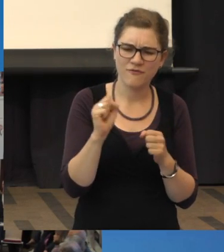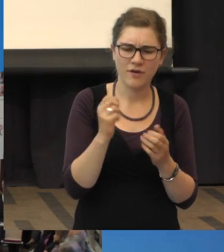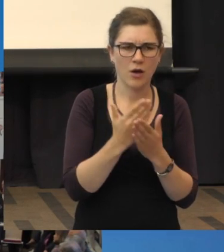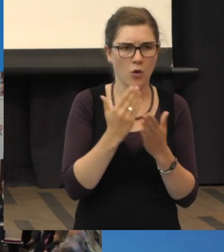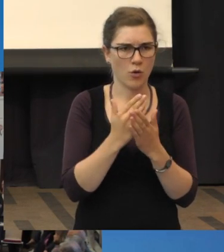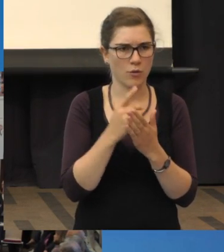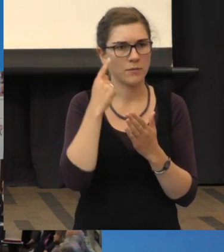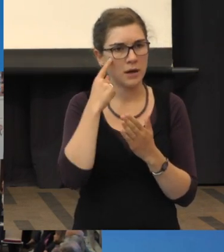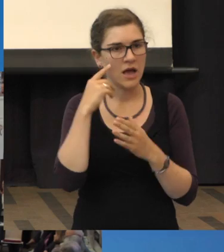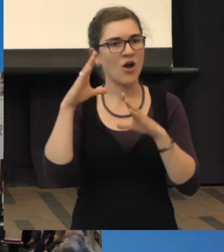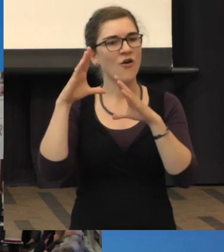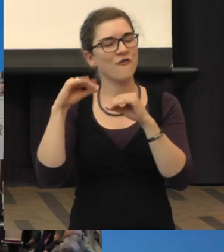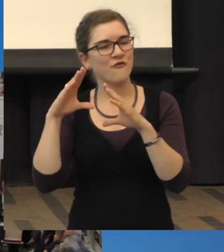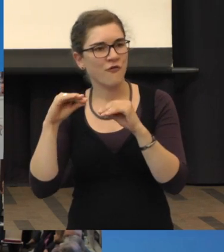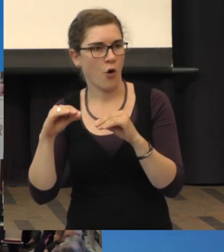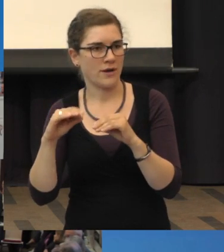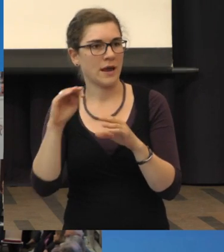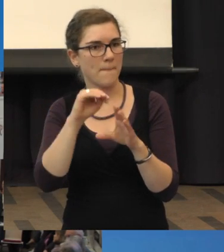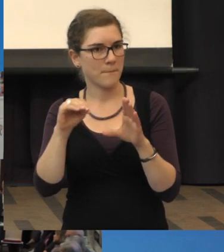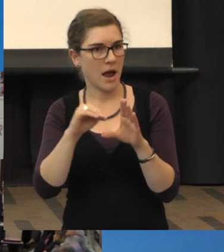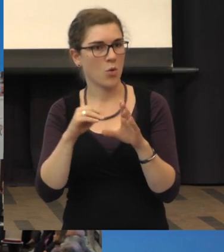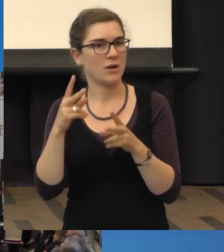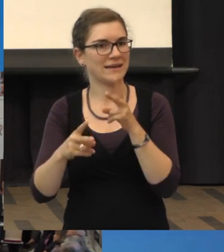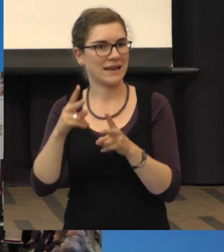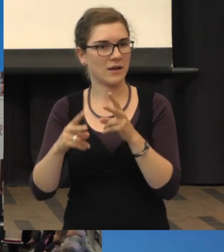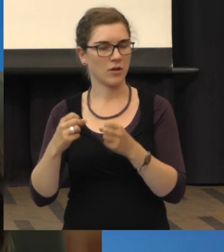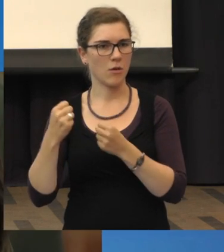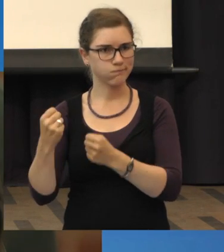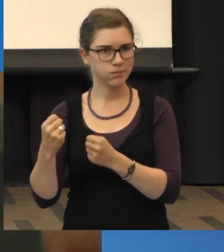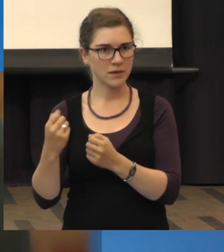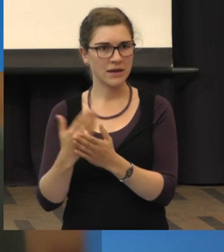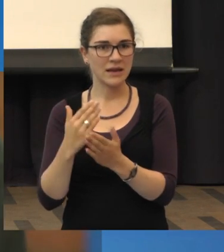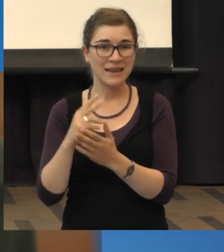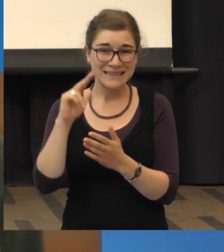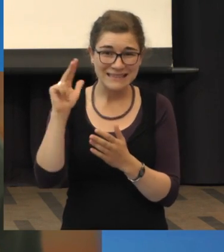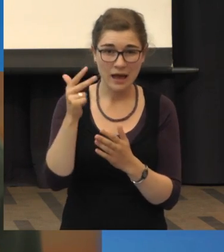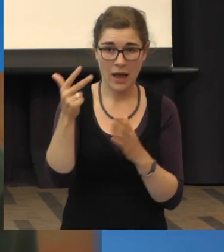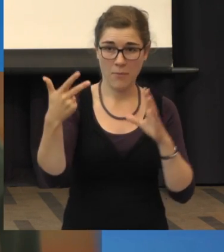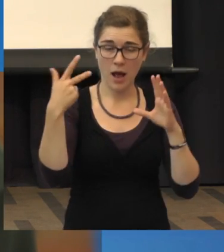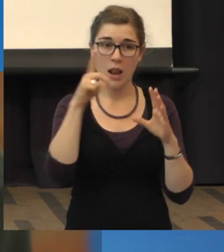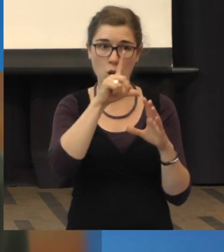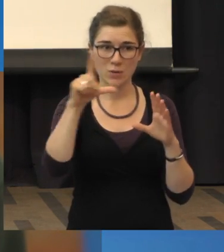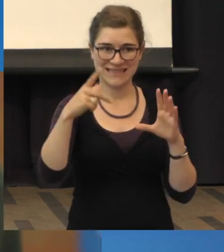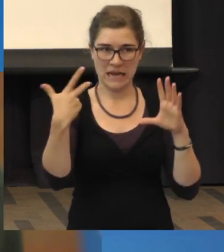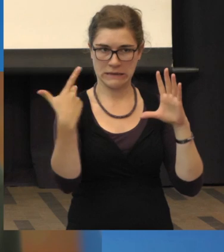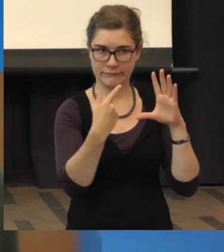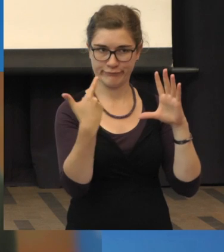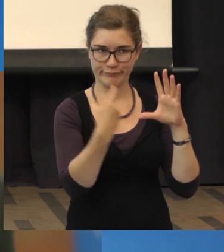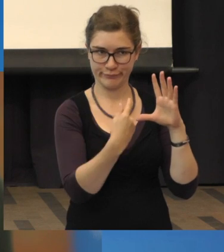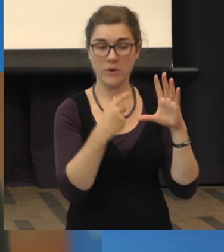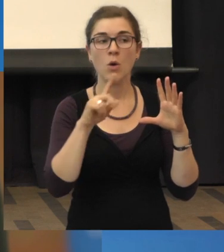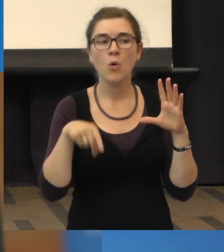ausgeprägten, feuchten Makula nach drei Lucentis gaben, es dann heißt,